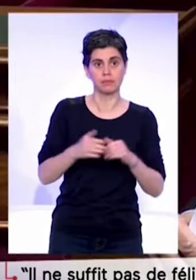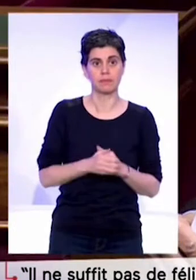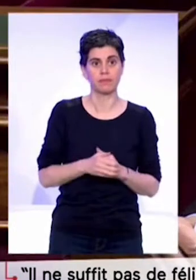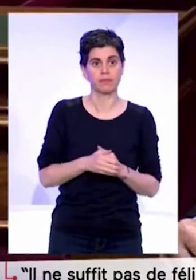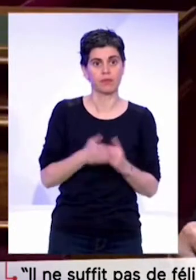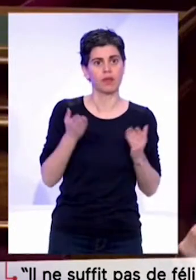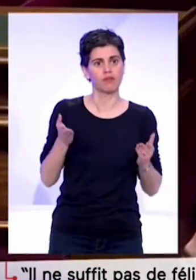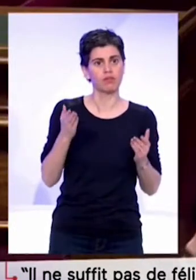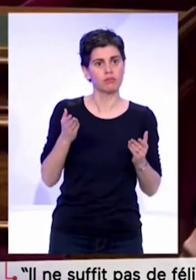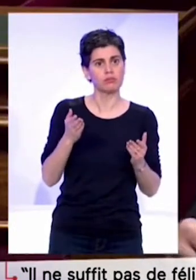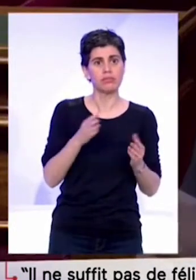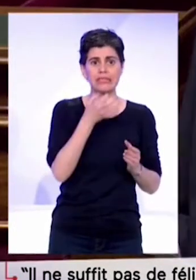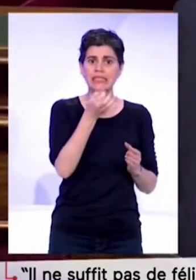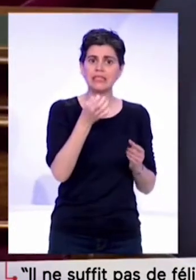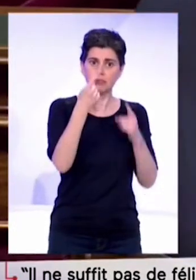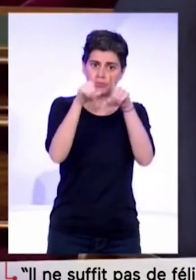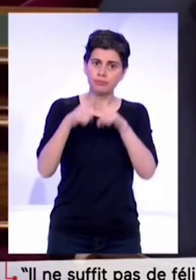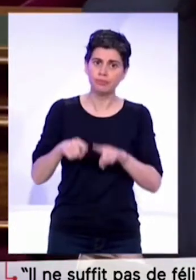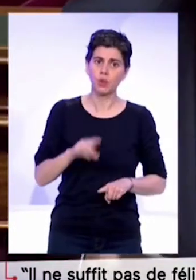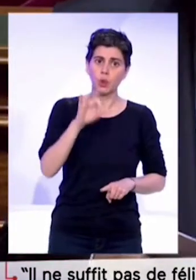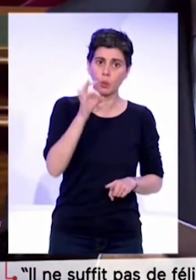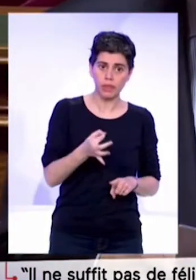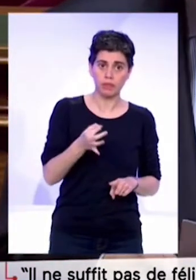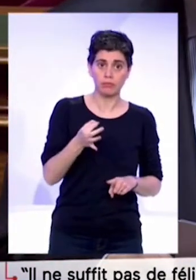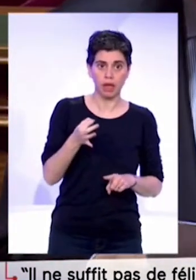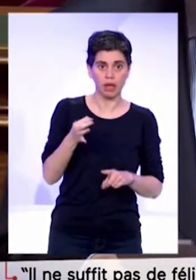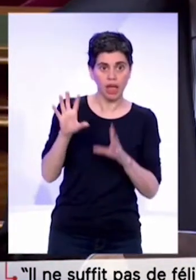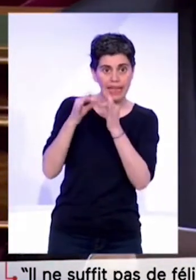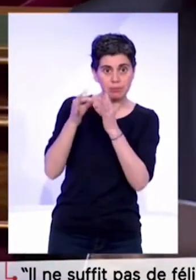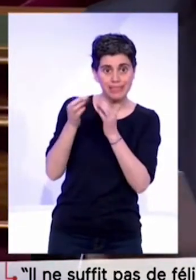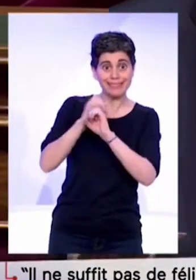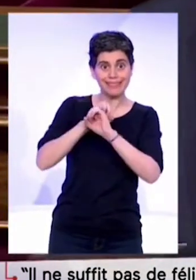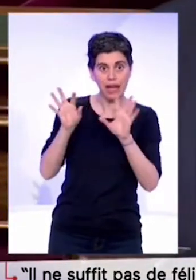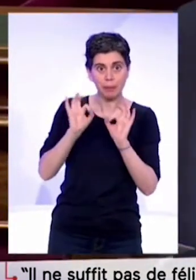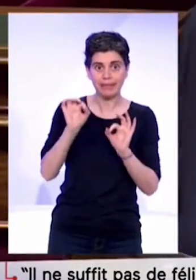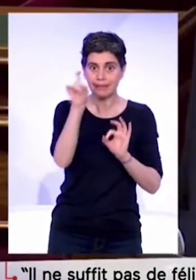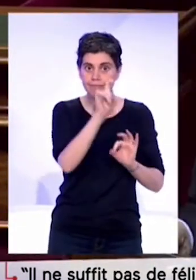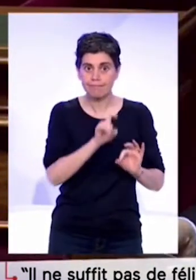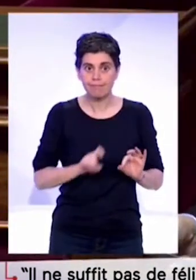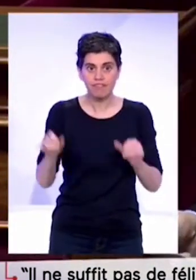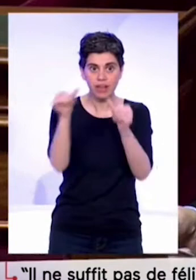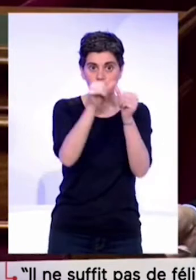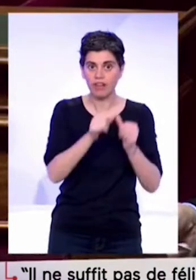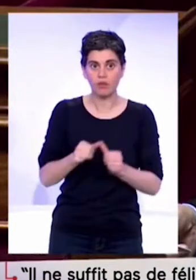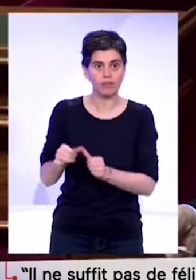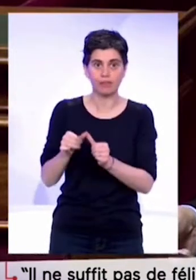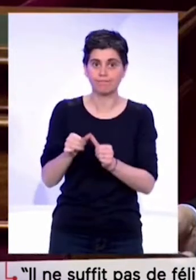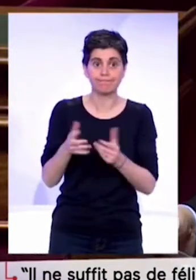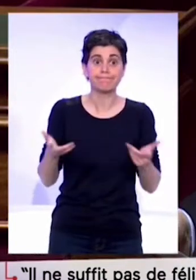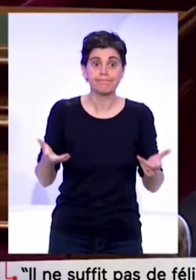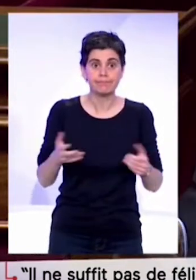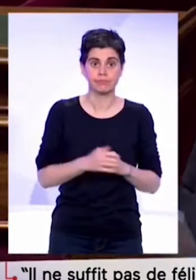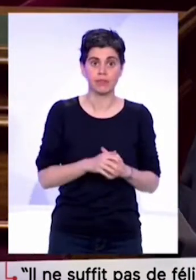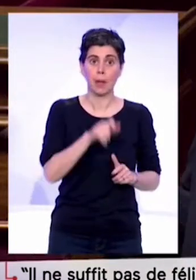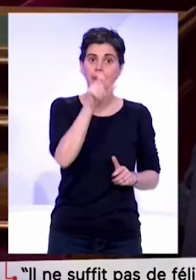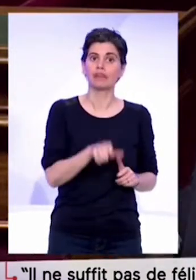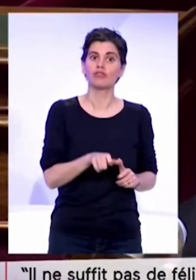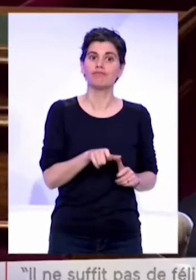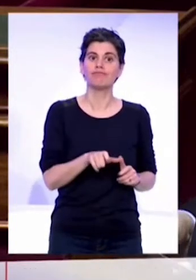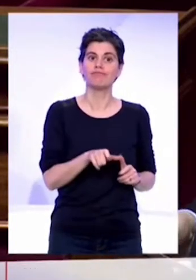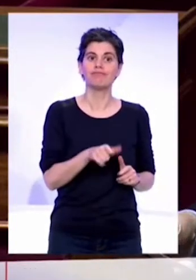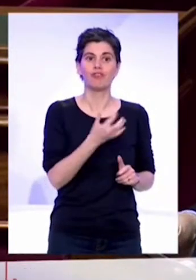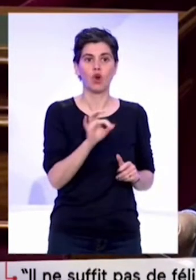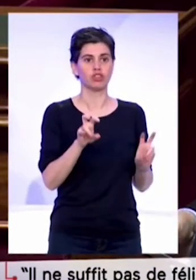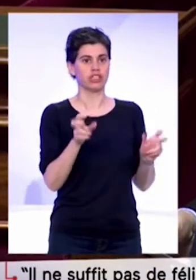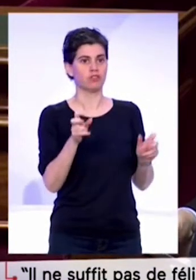la déclinaison de cette territorialisation. Aujourd'hui, beaucoup de Français voient des paradoxes. Quand ils regardent la télévision, ils voient des